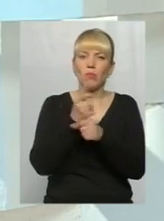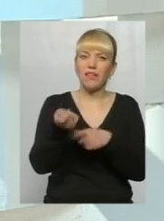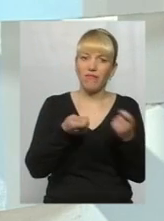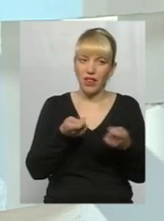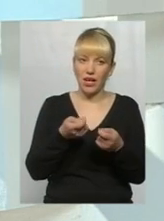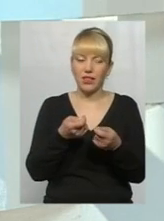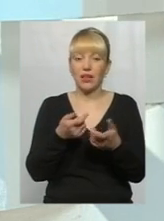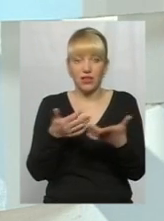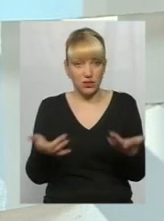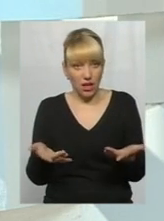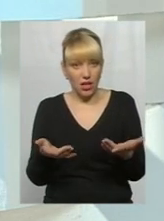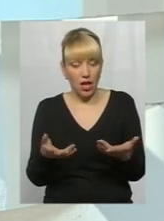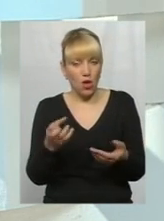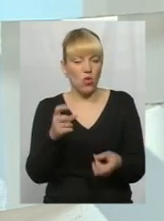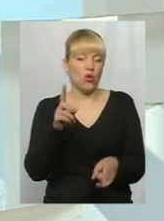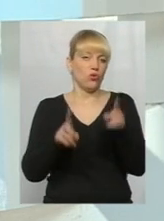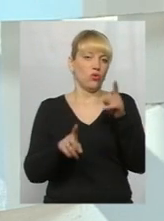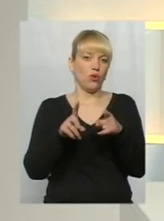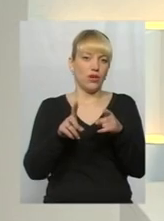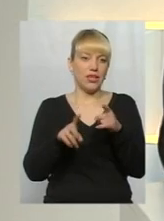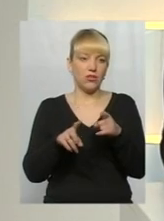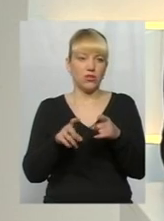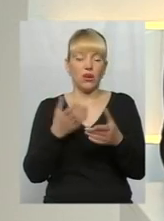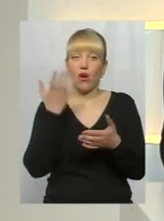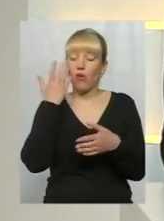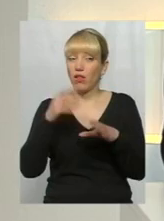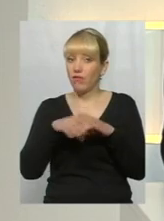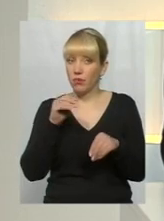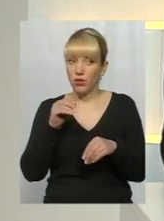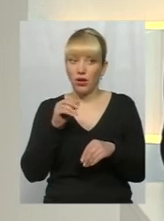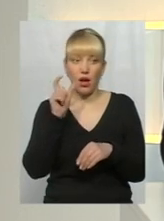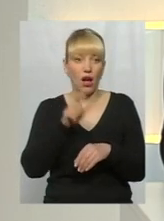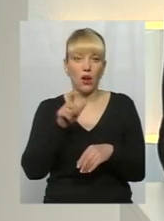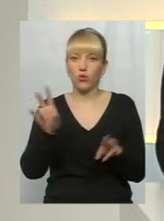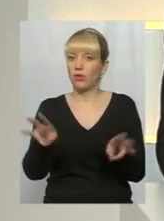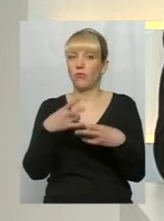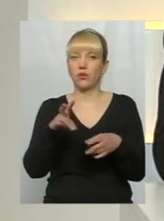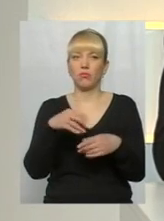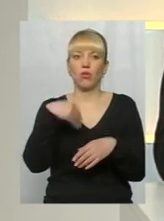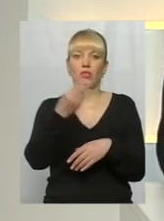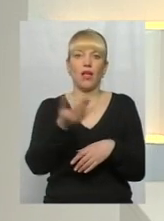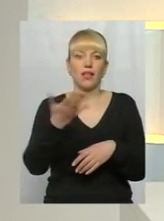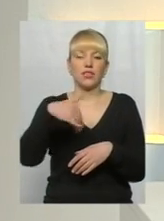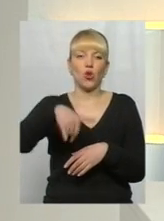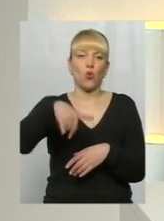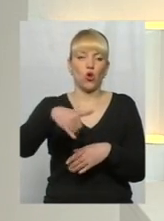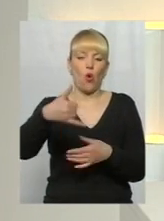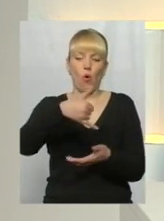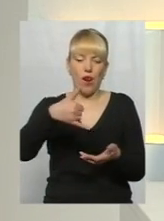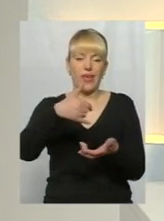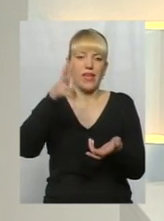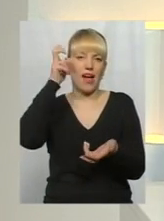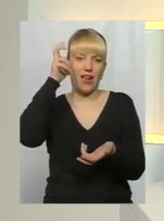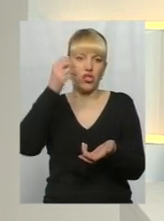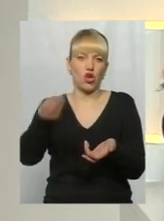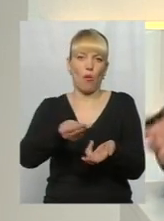подібне. Ну, іноді виникає, от коли якісь вибори приходять, а людям нічого не потрібно. Дали там якийсь кошик з олією, гречкою,